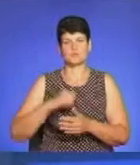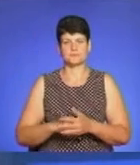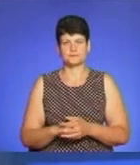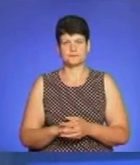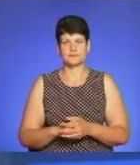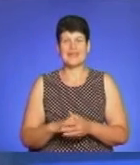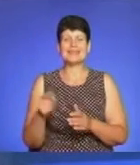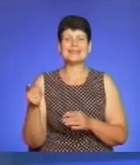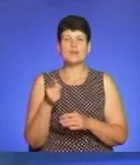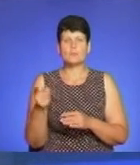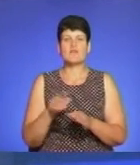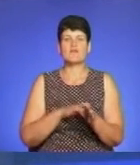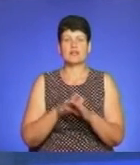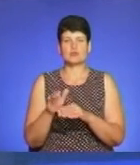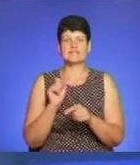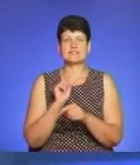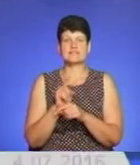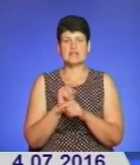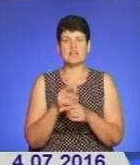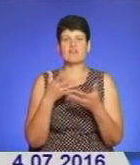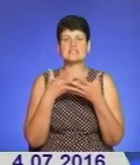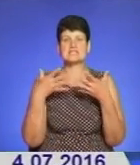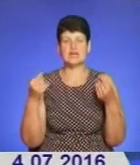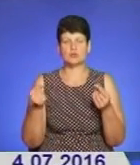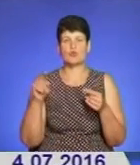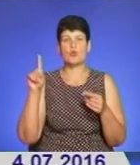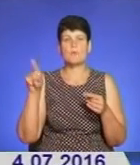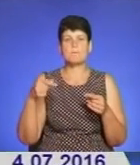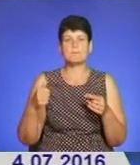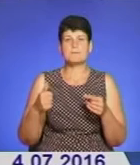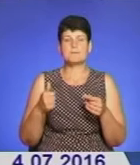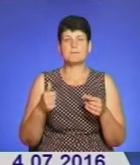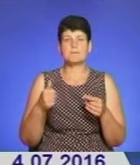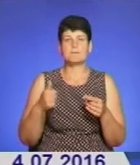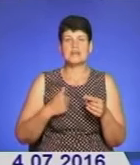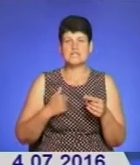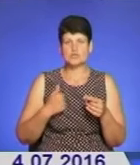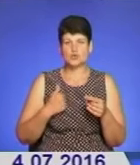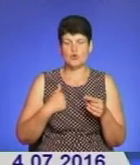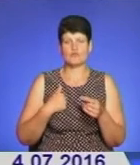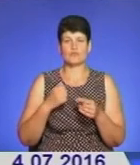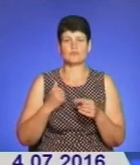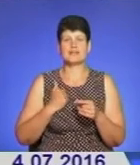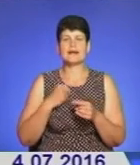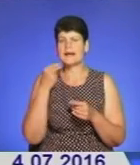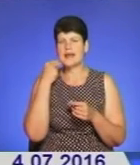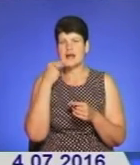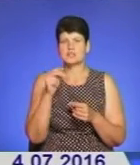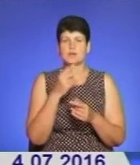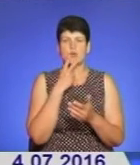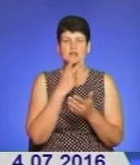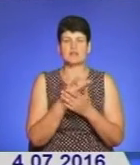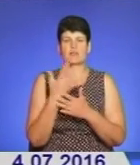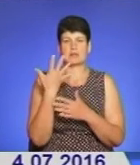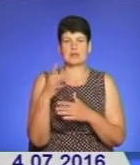Тернопільщина виконала завдання із весняного призову на строкову службу до Збройних сил України. Найкращі показники у п'ятьох районах